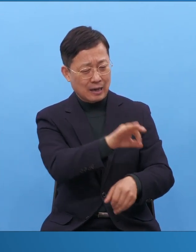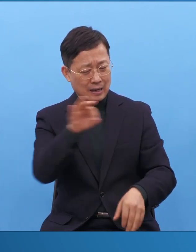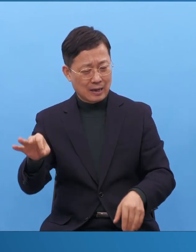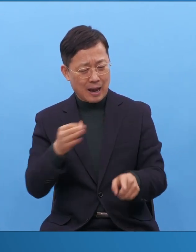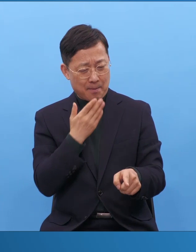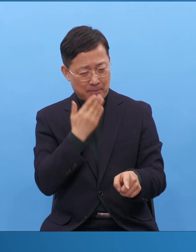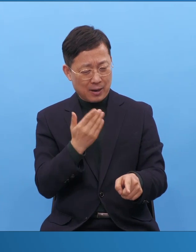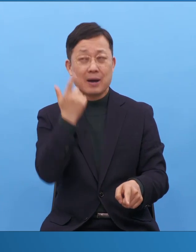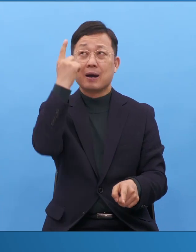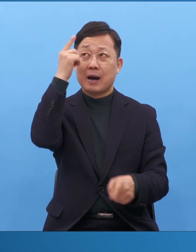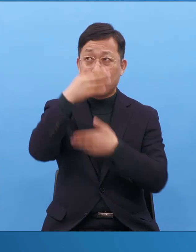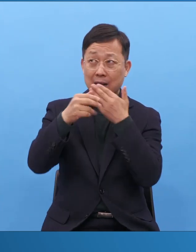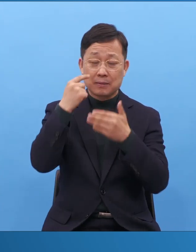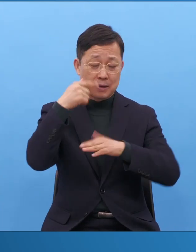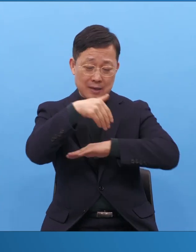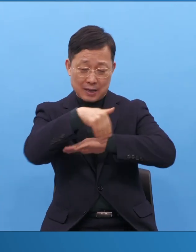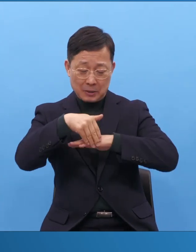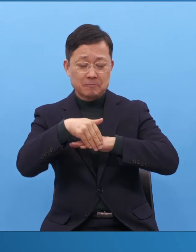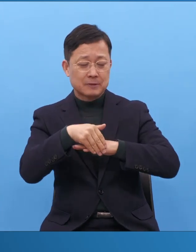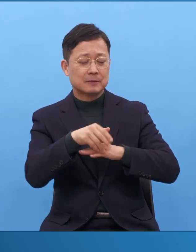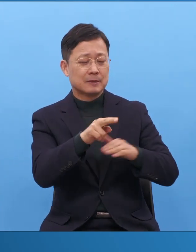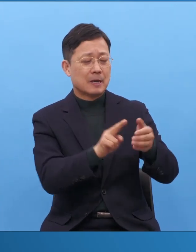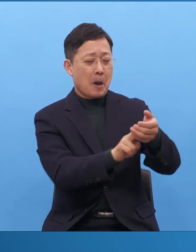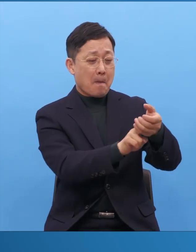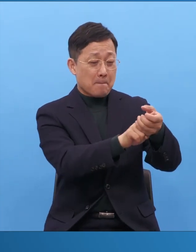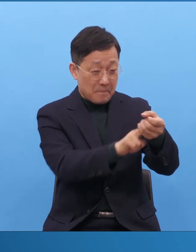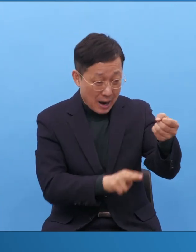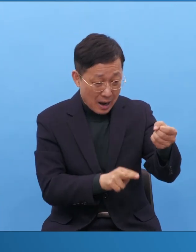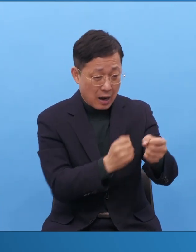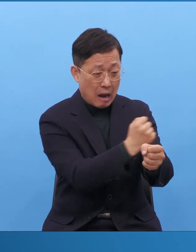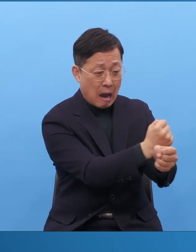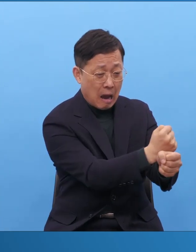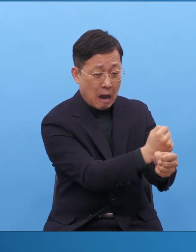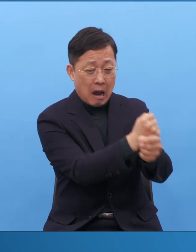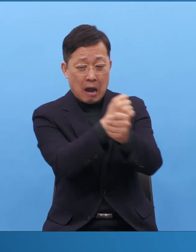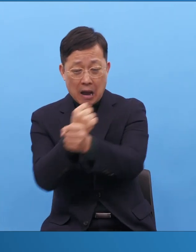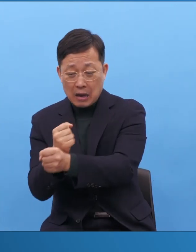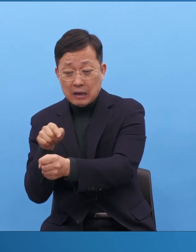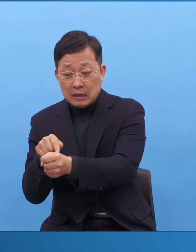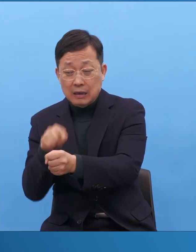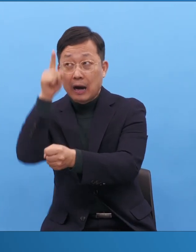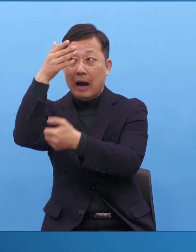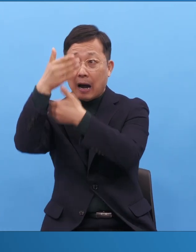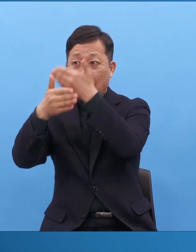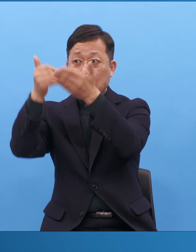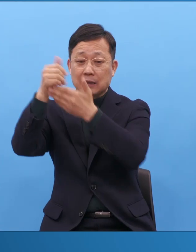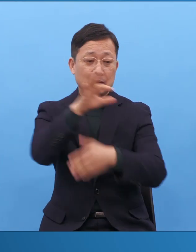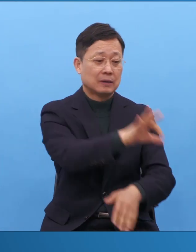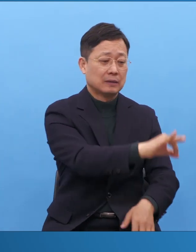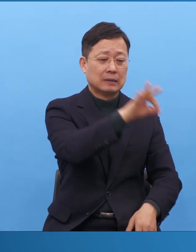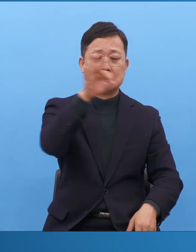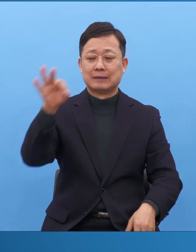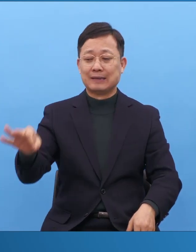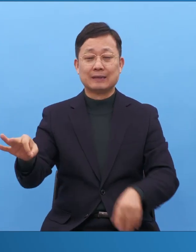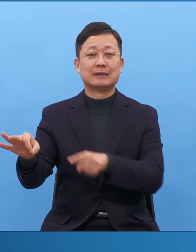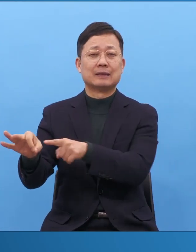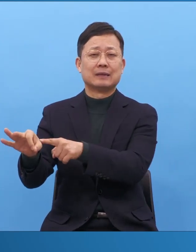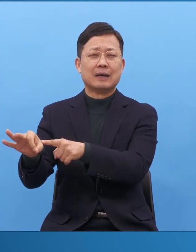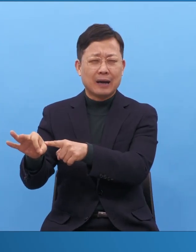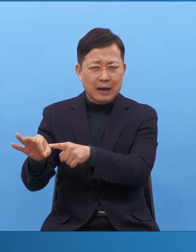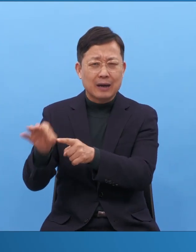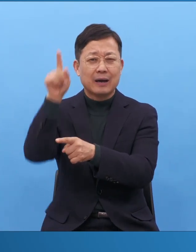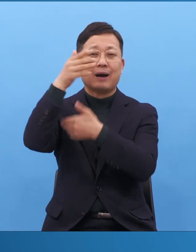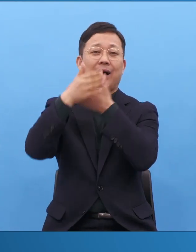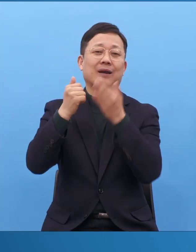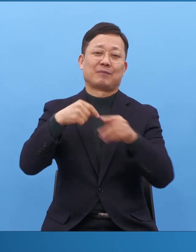하나님이 그렇게 역사하신 겁니다. 이렇게 여러분 성경을 보면서 하나님 말씀을 들으면서 하나님이 어떻게 움직여 나가시는가